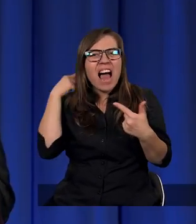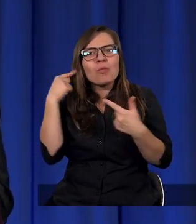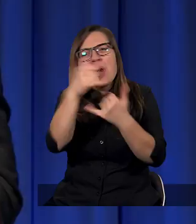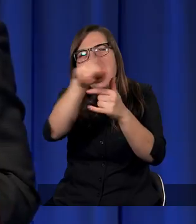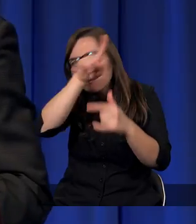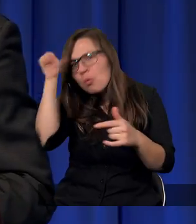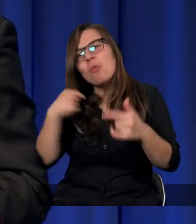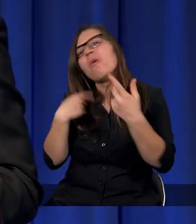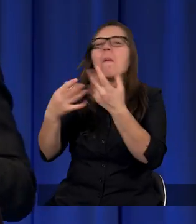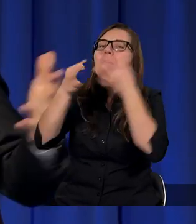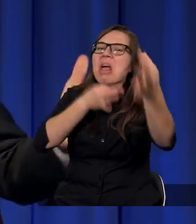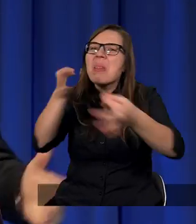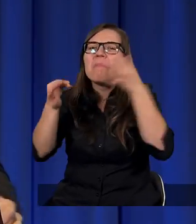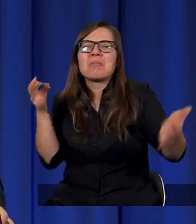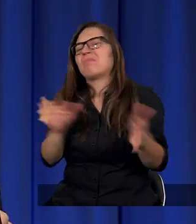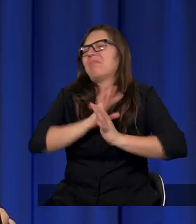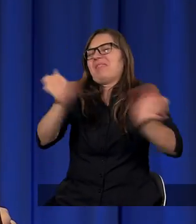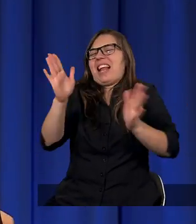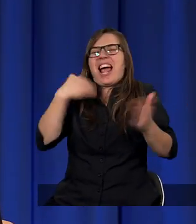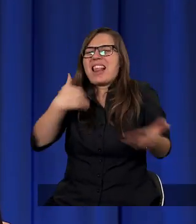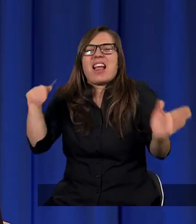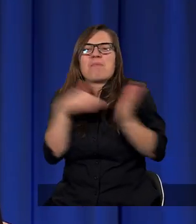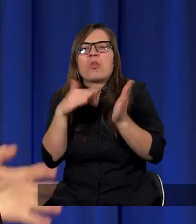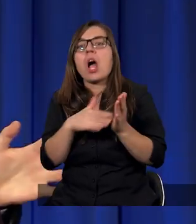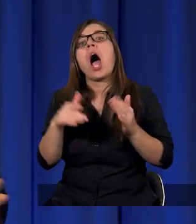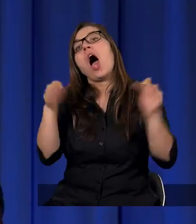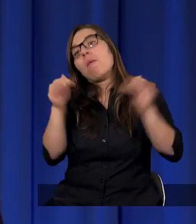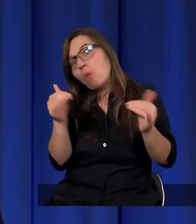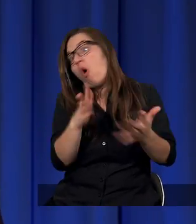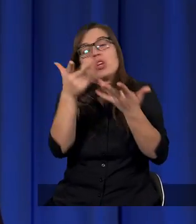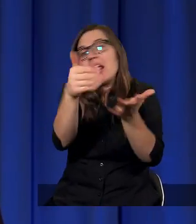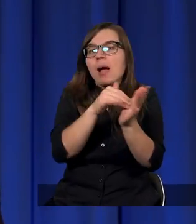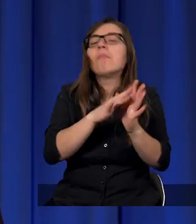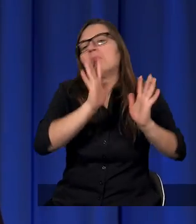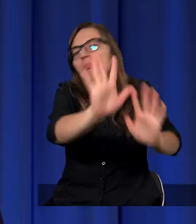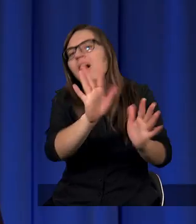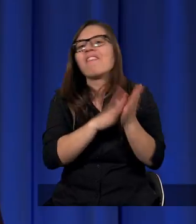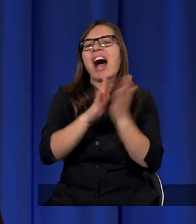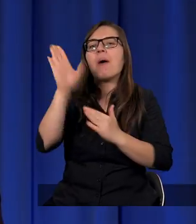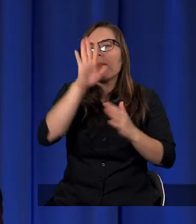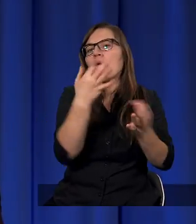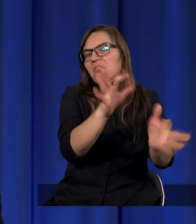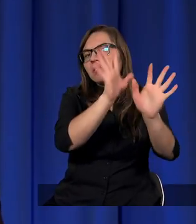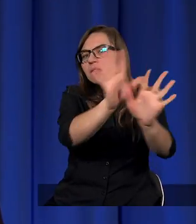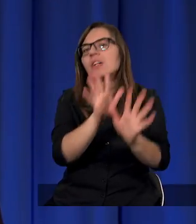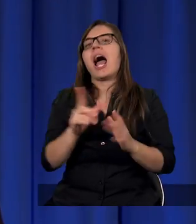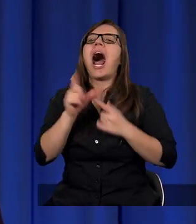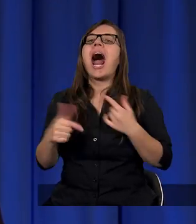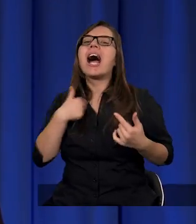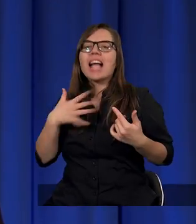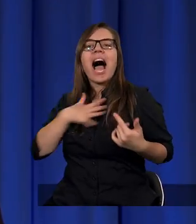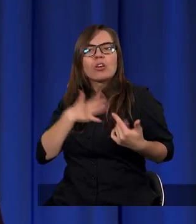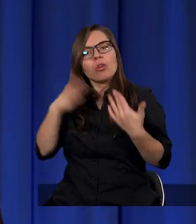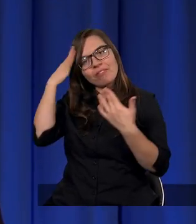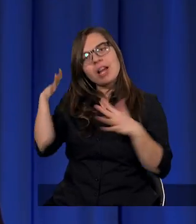czytać innych ludzi. No może nie, zgoda. Może nie i chwała Bogu, ale wiem, że jest dużo młodych